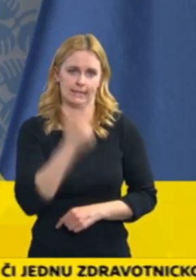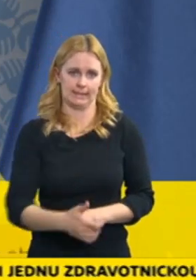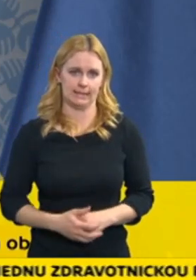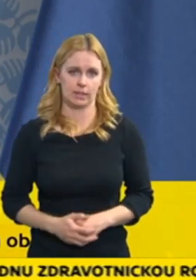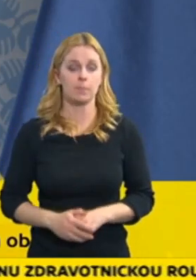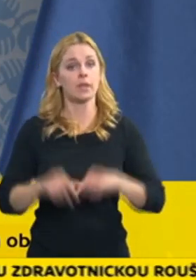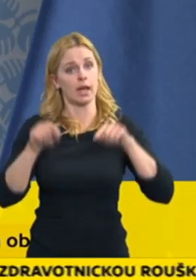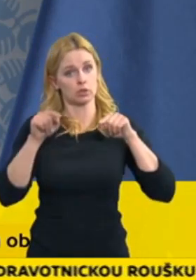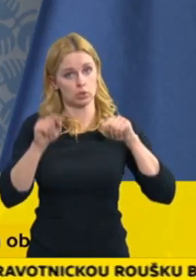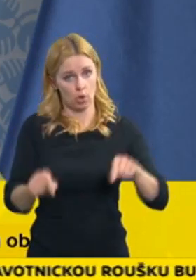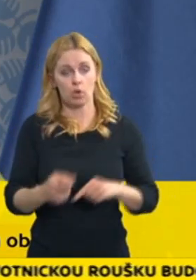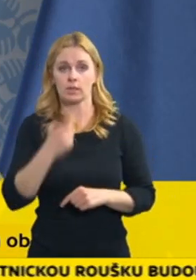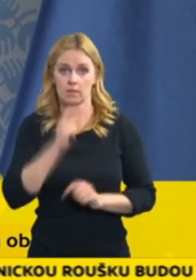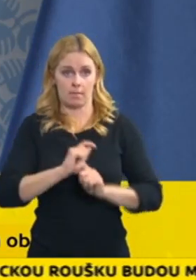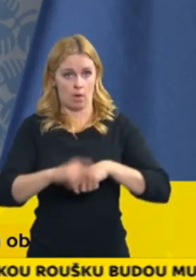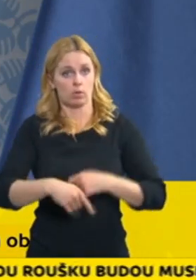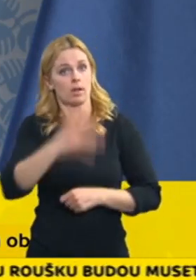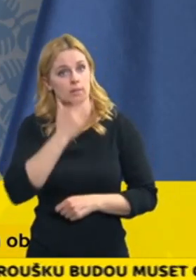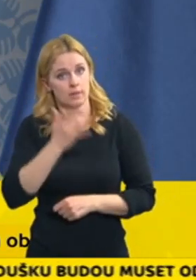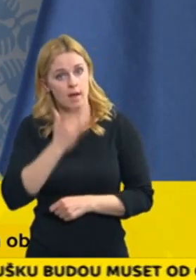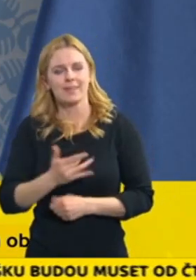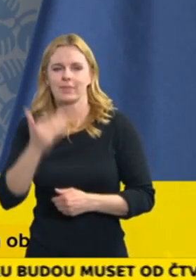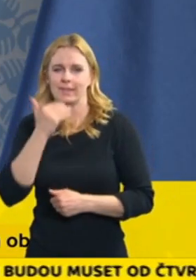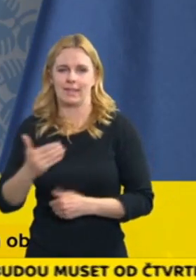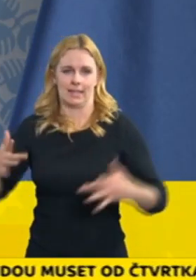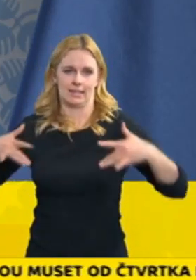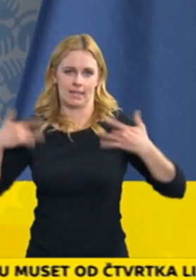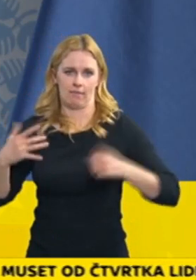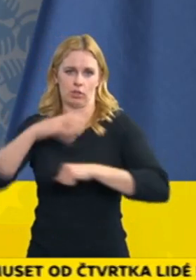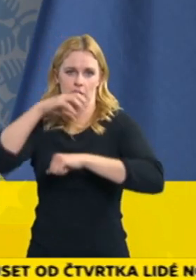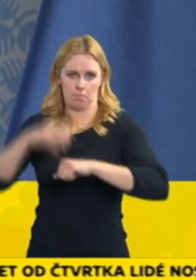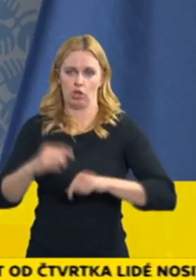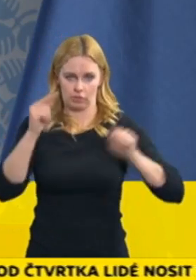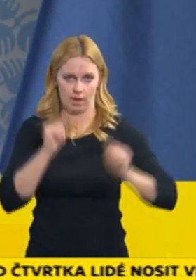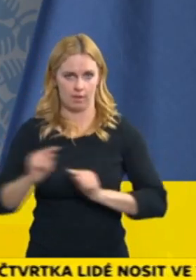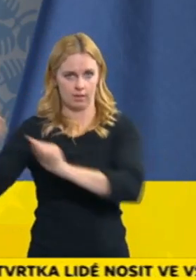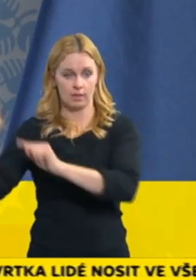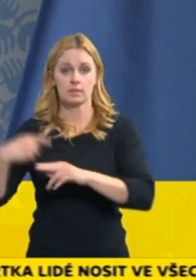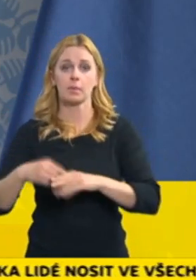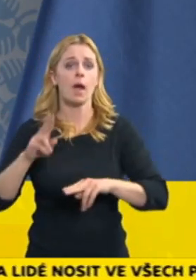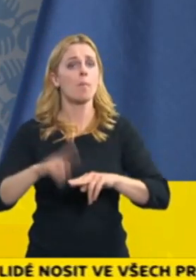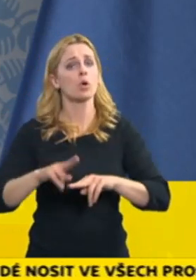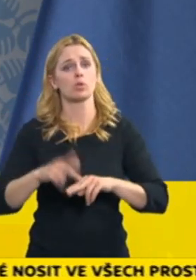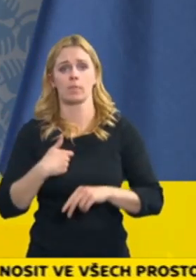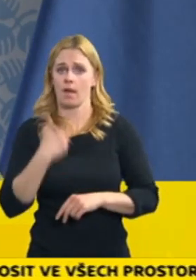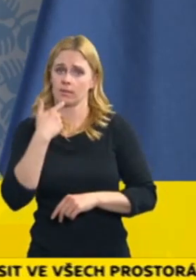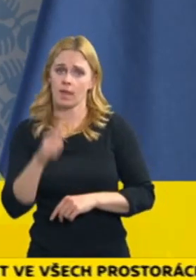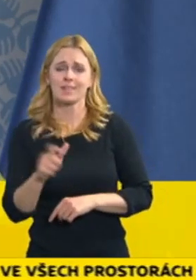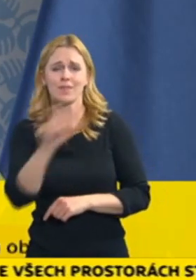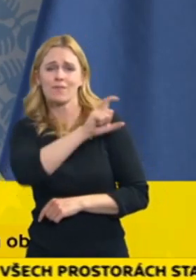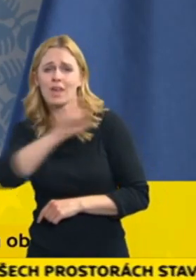realizovat tak, že půjde přes zdravotní pojišťovnu, jinými slovy, aby v závěru měsíce konkrétní firma podnikatel